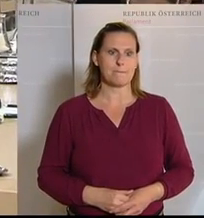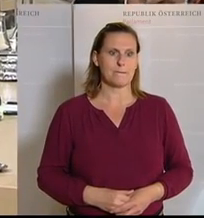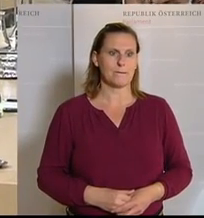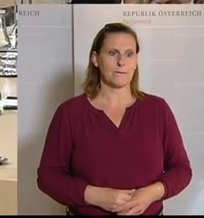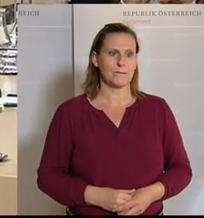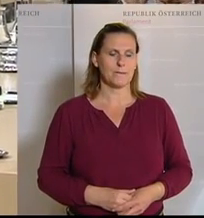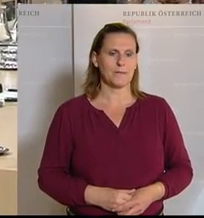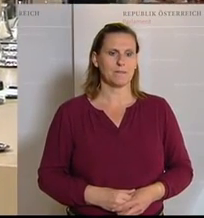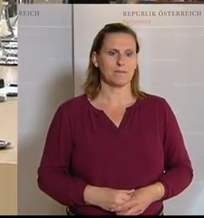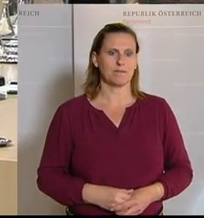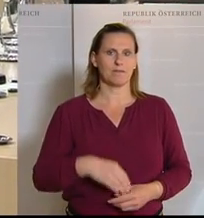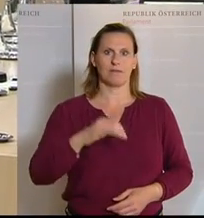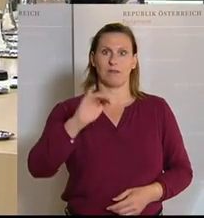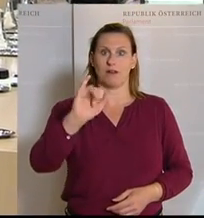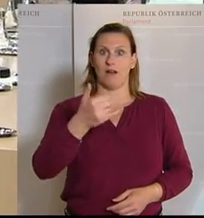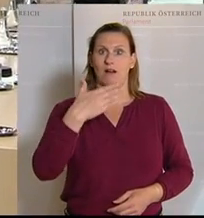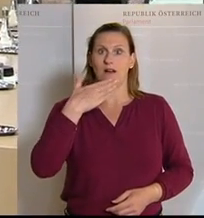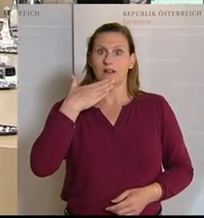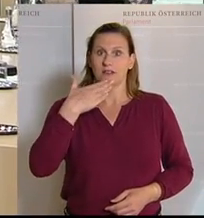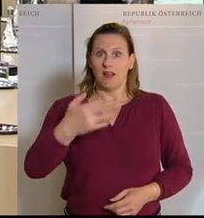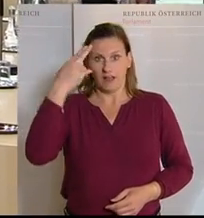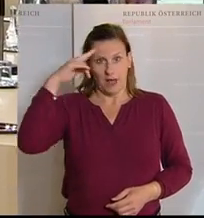Musikkapellen. ist die Kultursprecherin ihrer Partei. Kultursprecherin Partei.